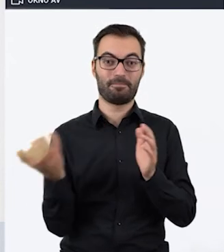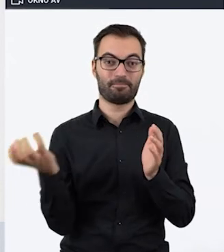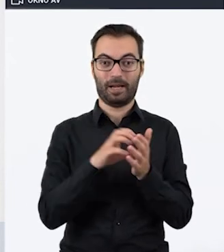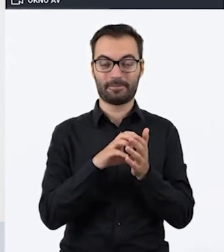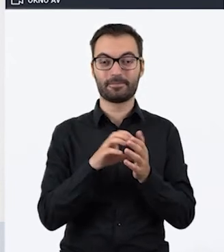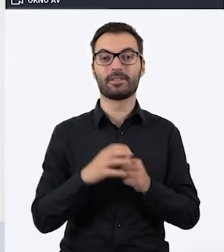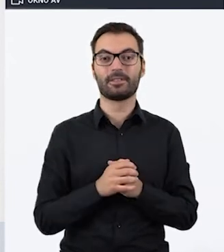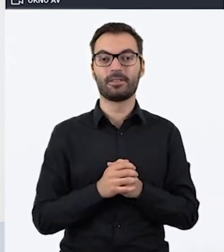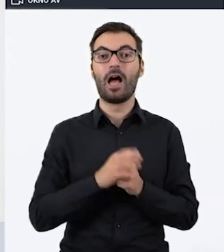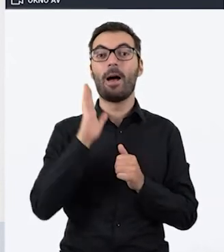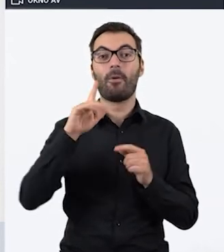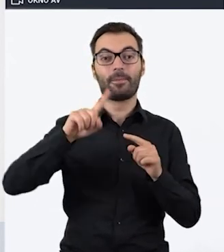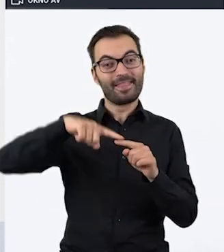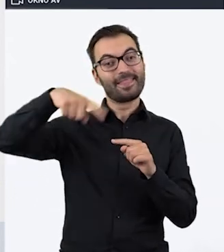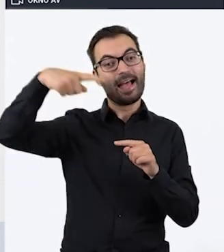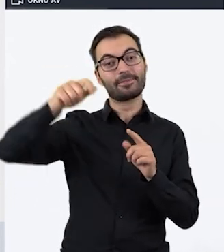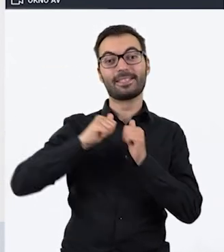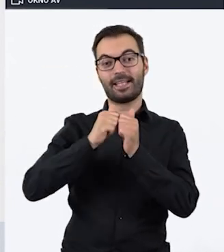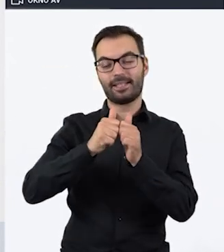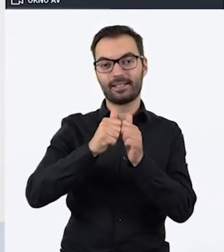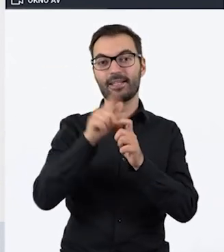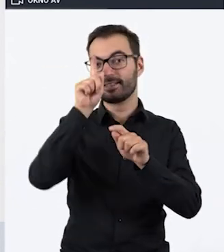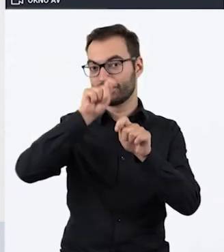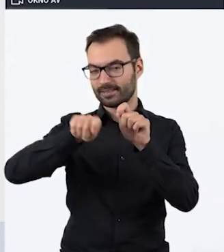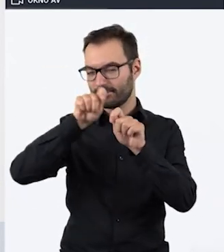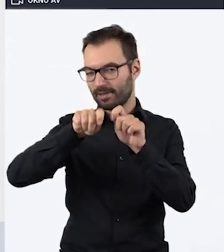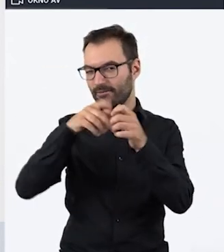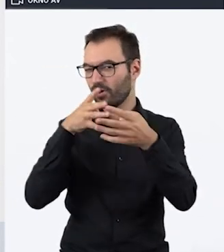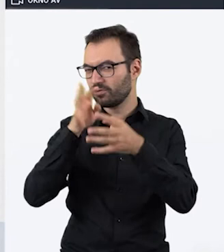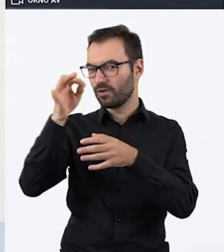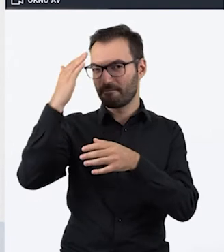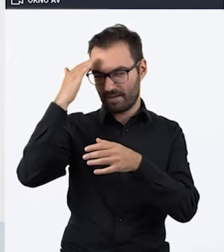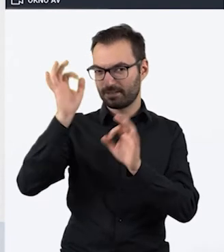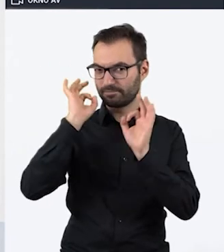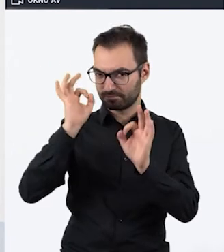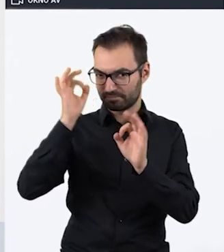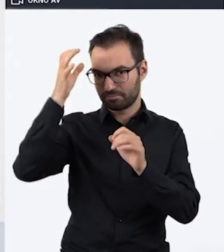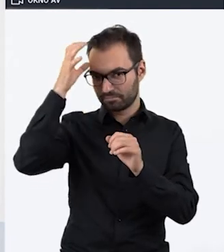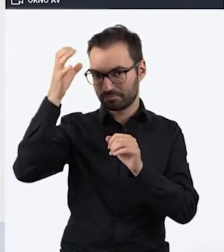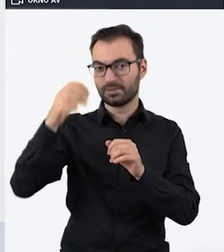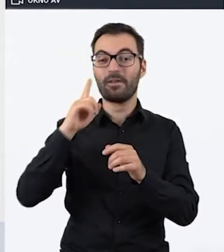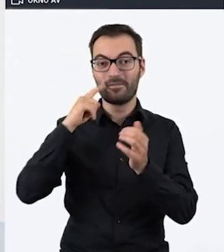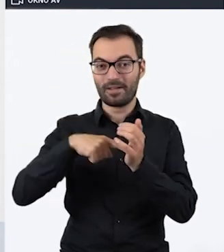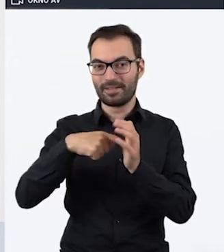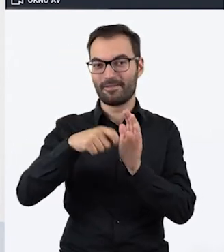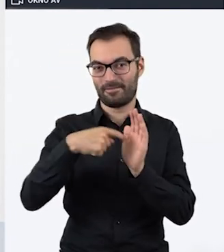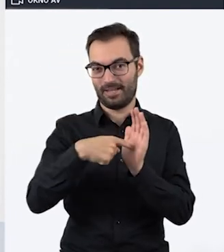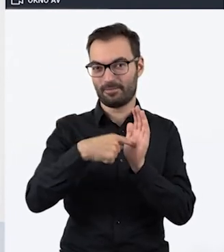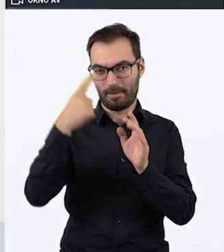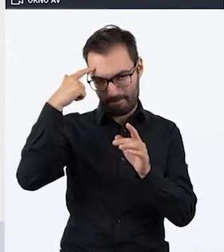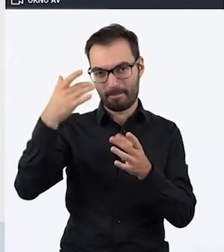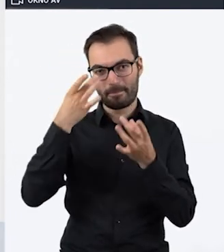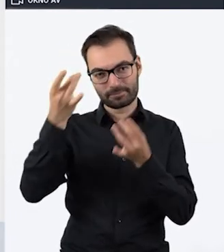a następnie w kolejnych zadaniach sprawdzić wiedzę naszych czytelników i czytelniczek właśnie a propos